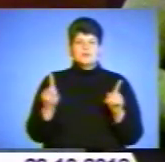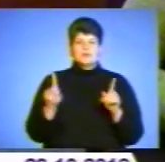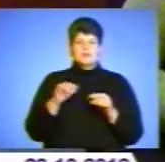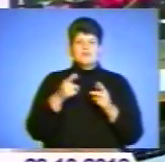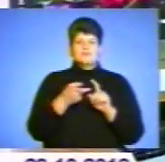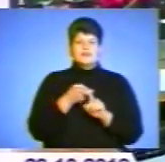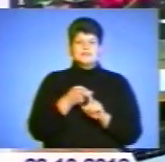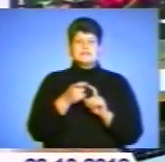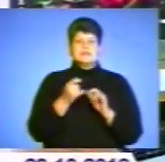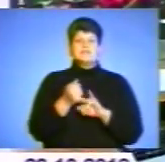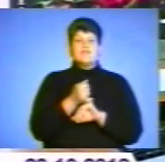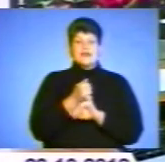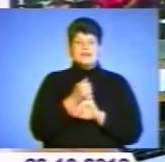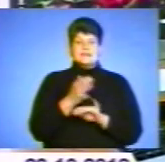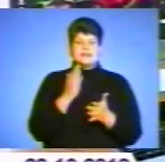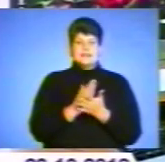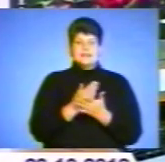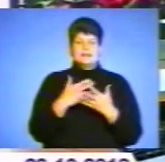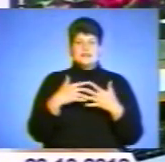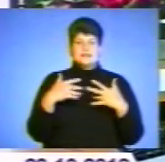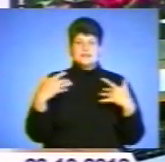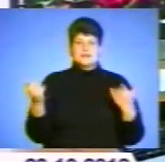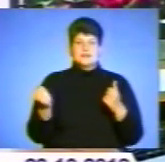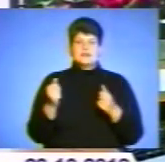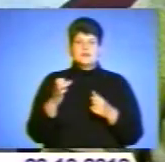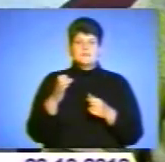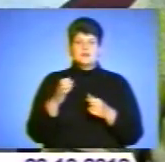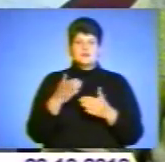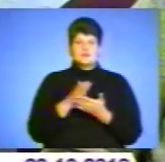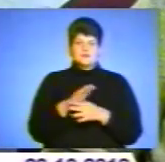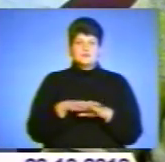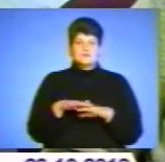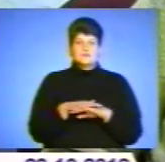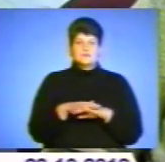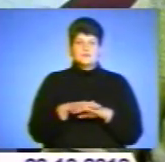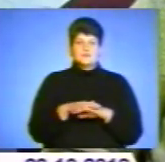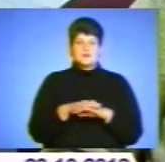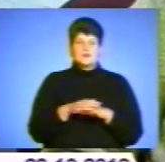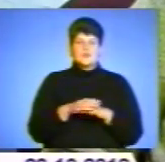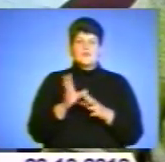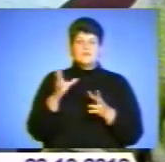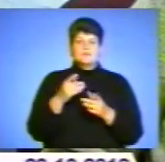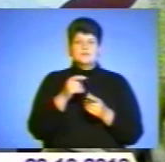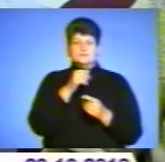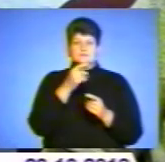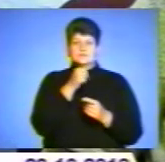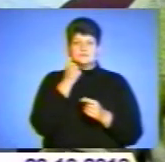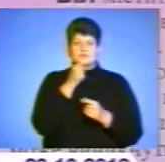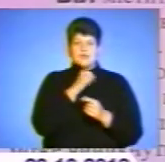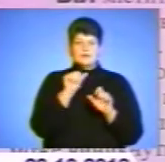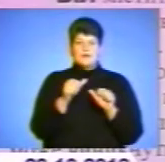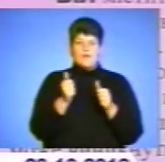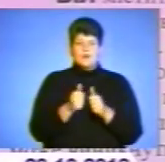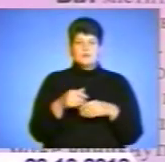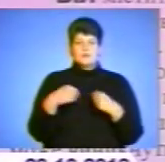є багатогранність і впливу на медичні, демографічні, соціально-економічні аспекти суспільства. Прихована форма перебігу захворювання спричиняє